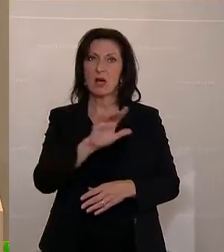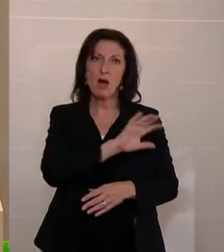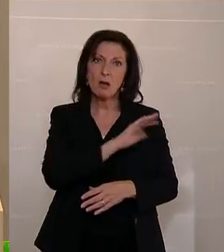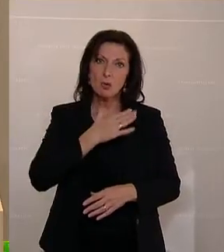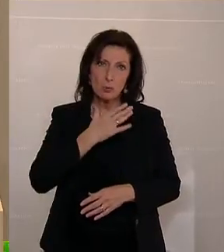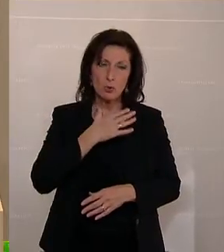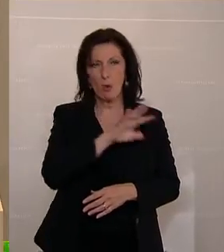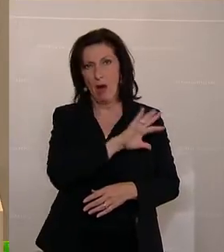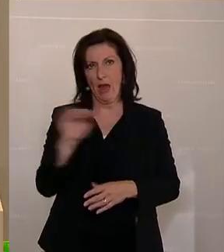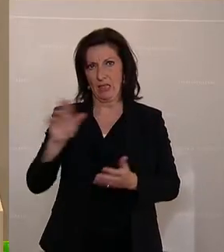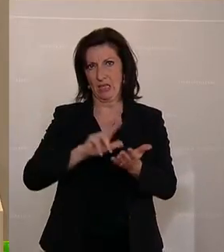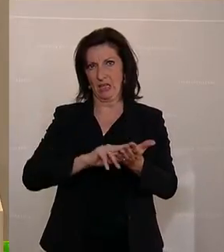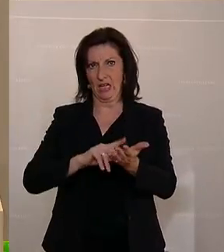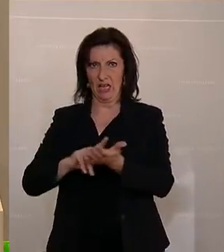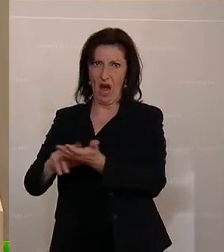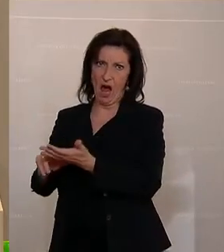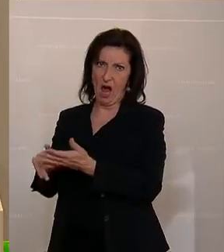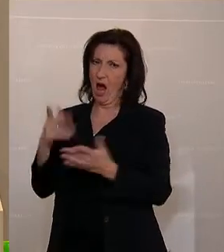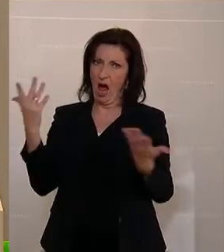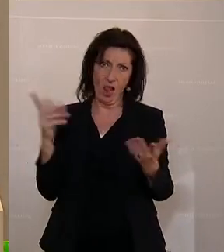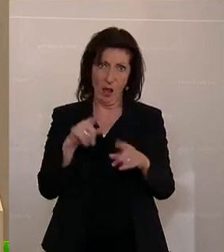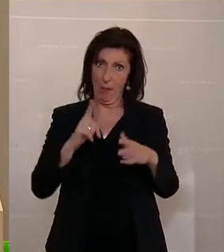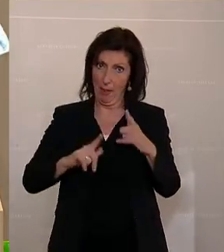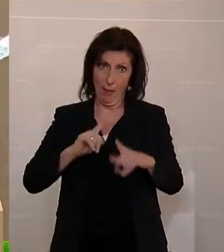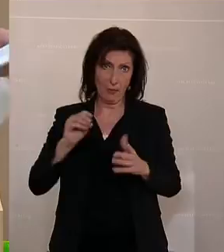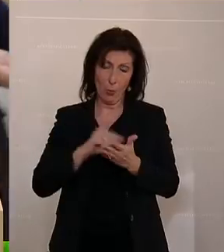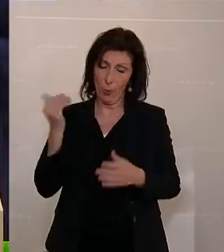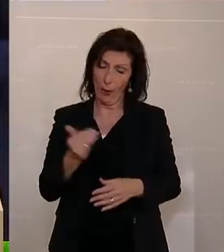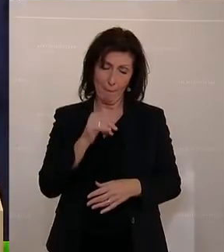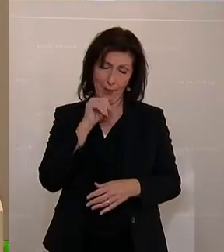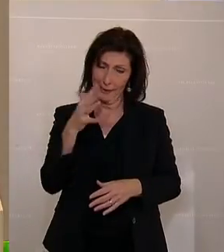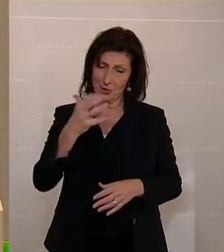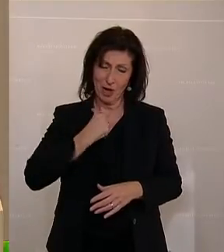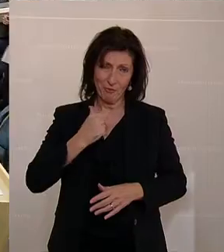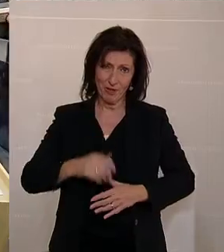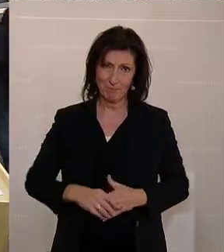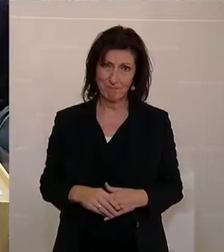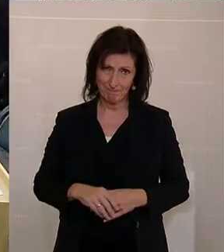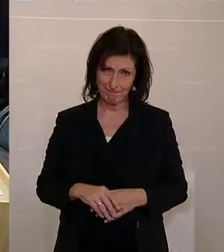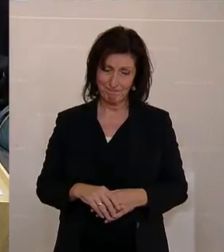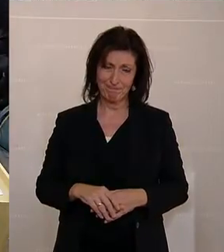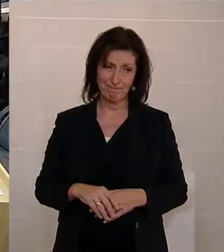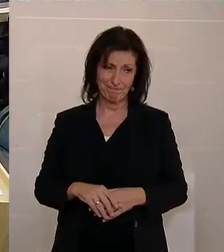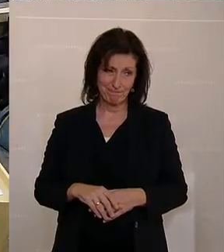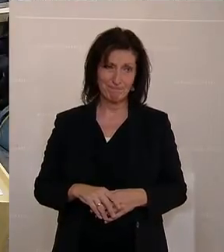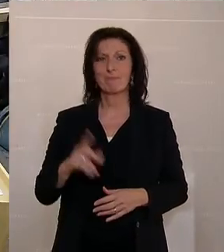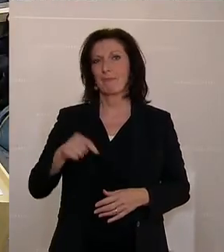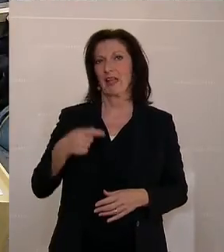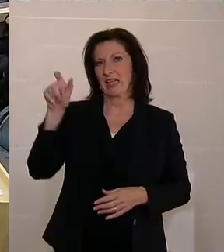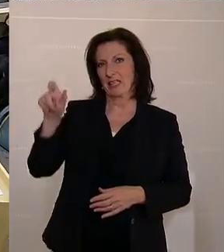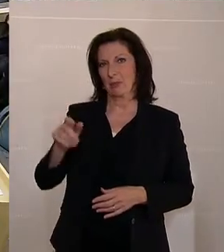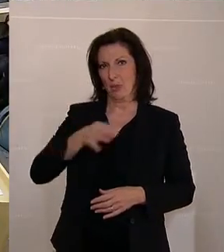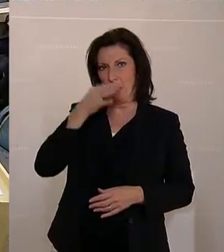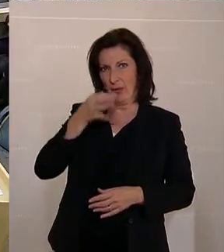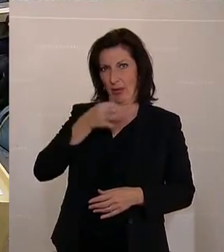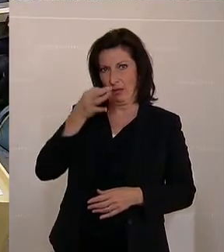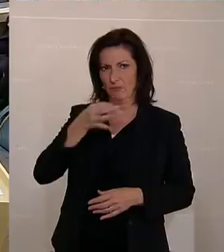Souveränität stehen, die wir leider noch immer nicht erreicht haben. Vielen Dank. Petra Oberrauner war das, die SPÖ-Sprecherin